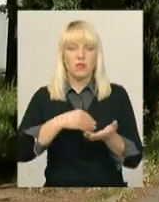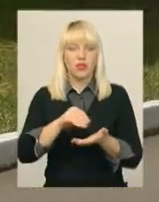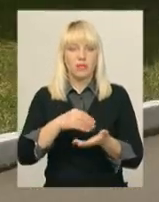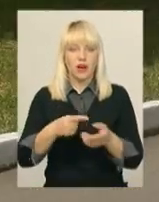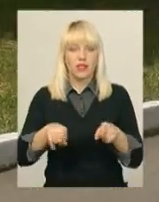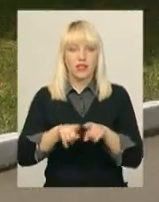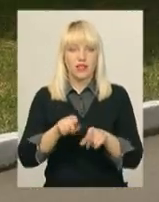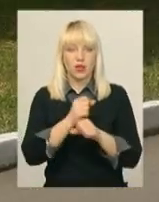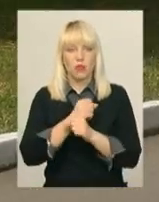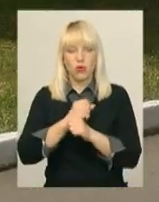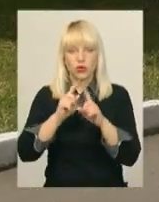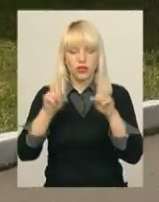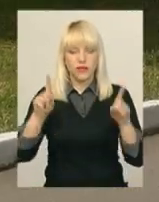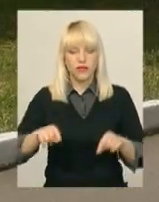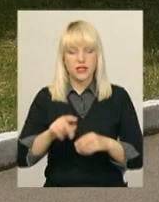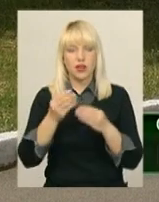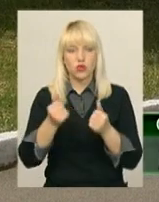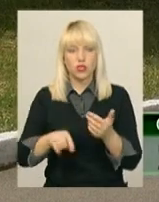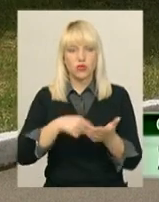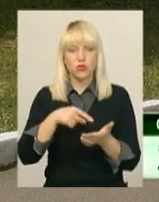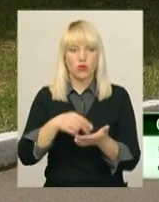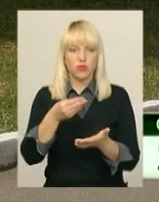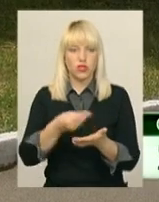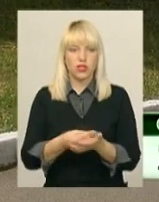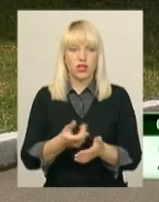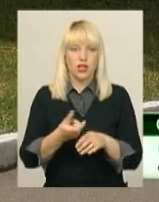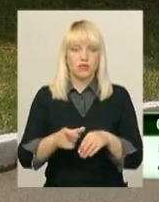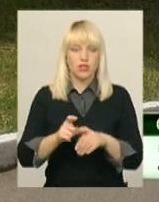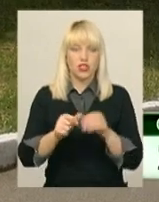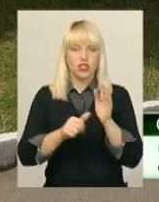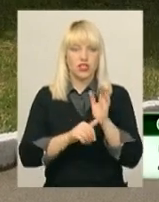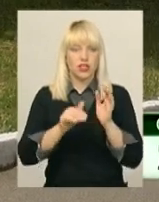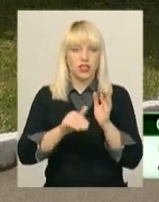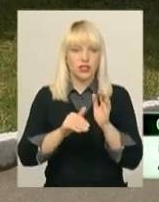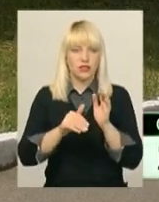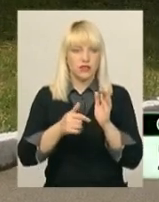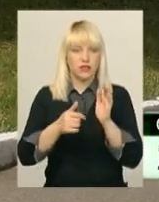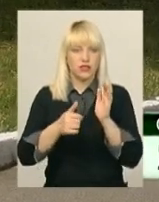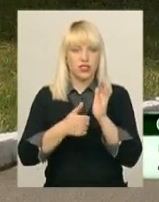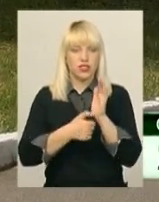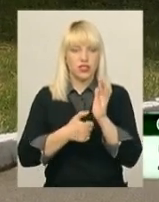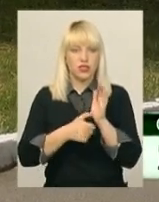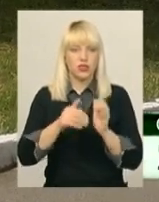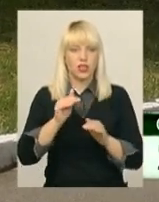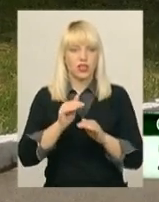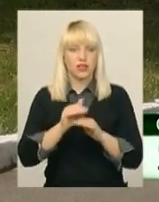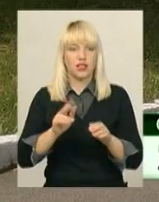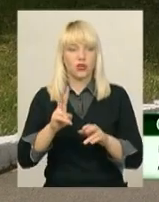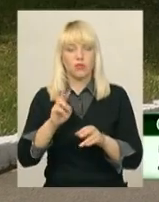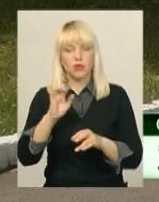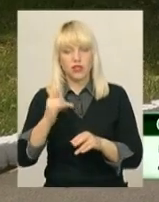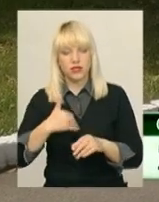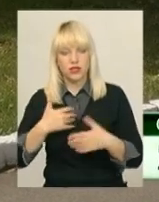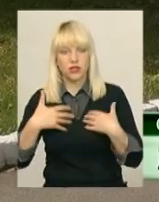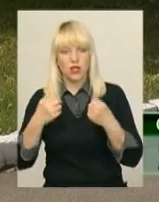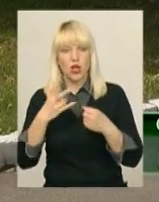коштів міського бюджету. Це більше 6 тисяч дітей, яких би ми хотіли оздоровити. Але, на жаль,